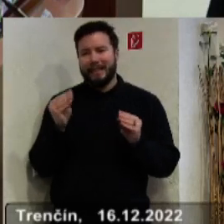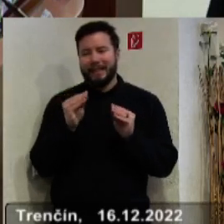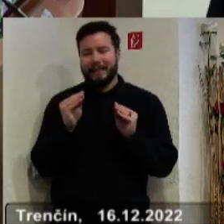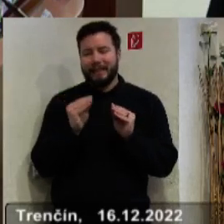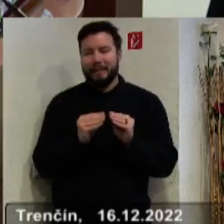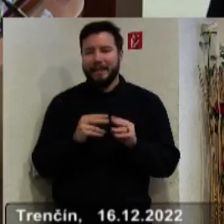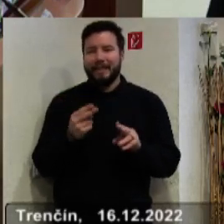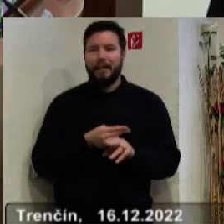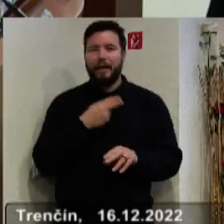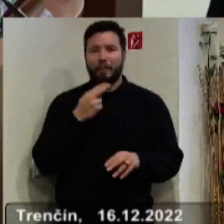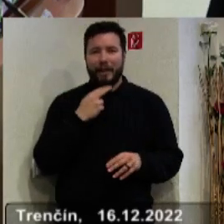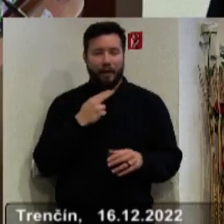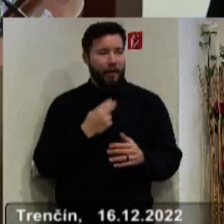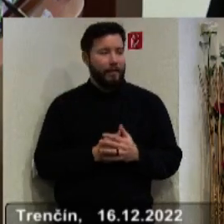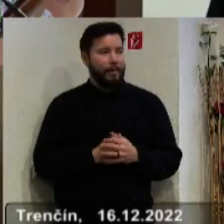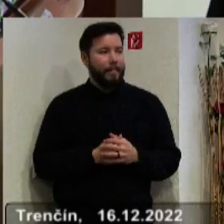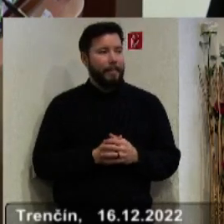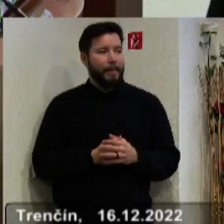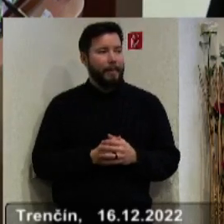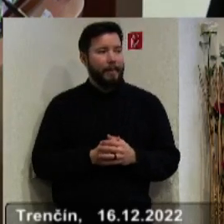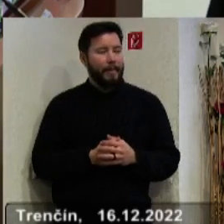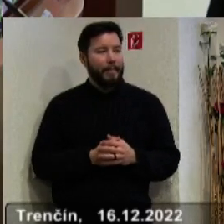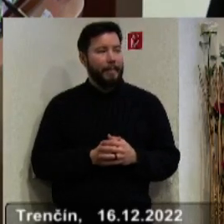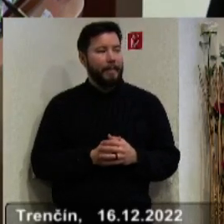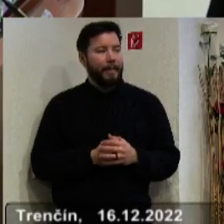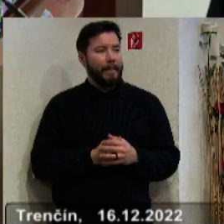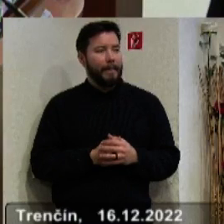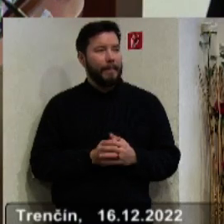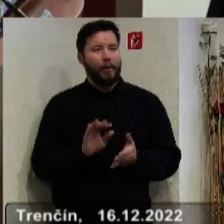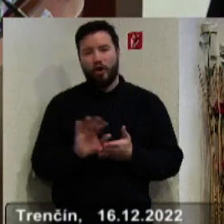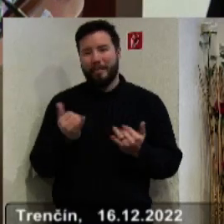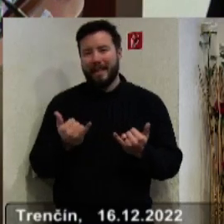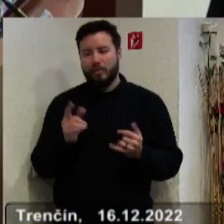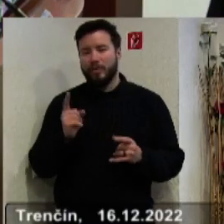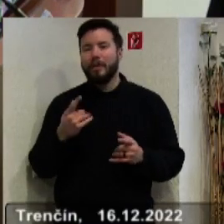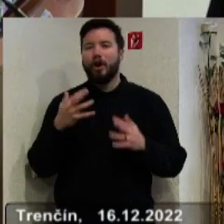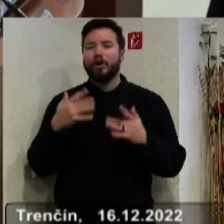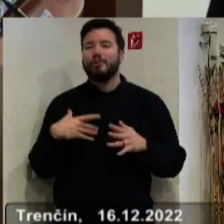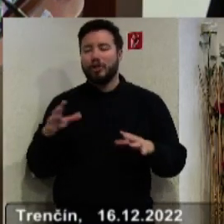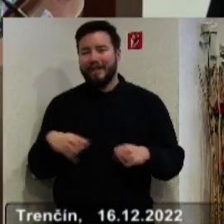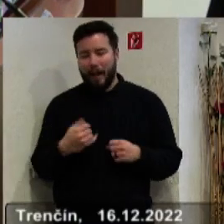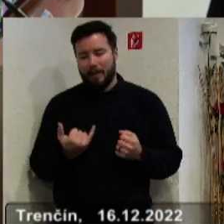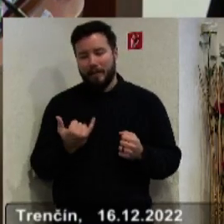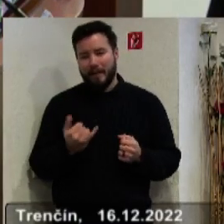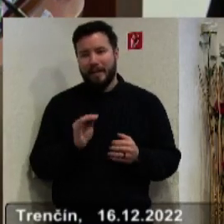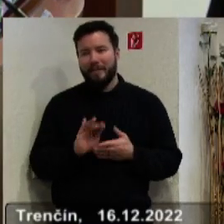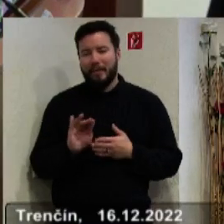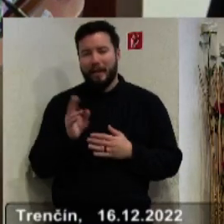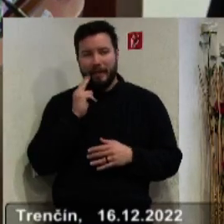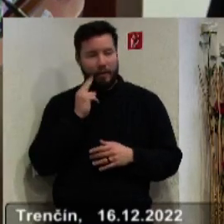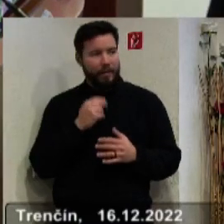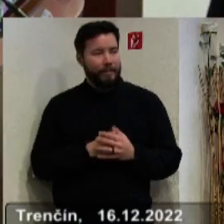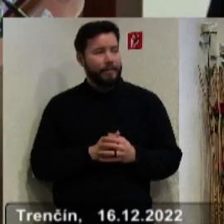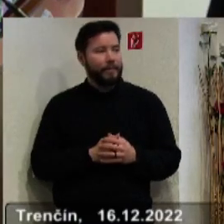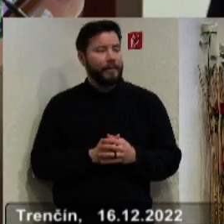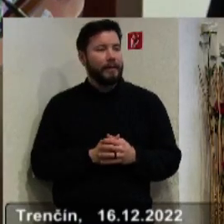okrem teda toho dnešného dňa, keď sme museli schváliť rozpočet pred koncom tohto roka, čiže tie zastupiteľstva by